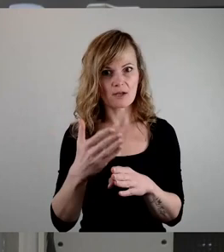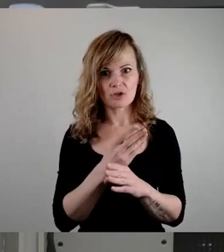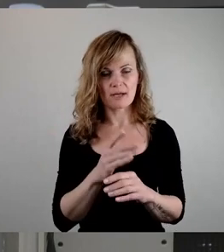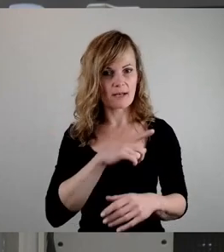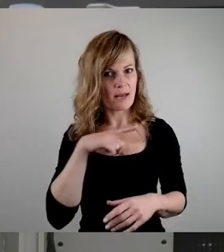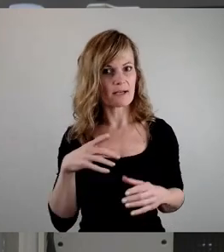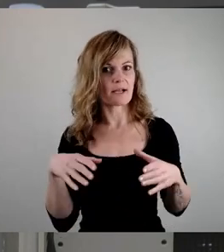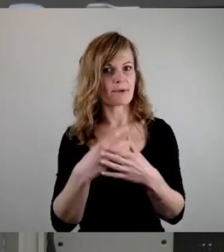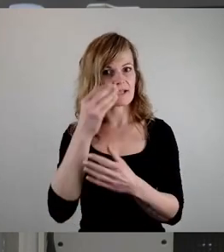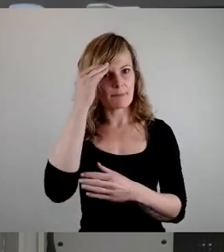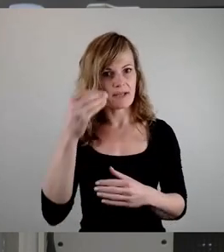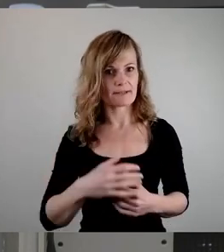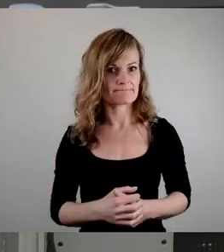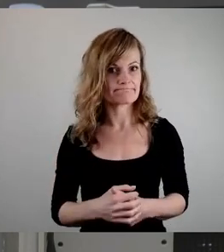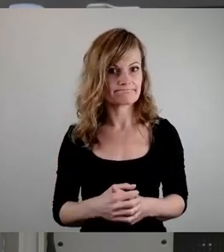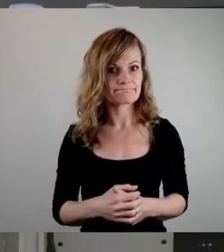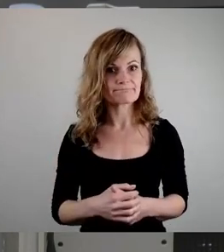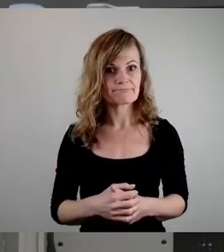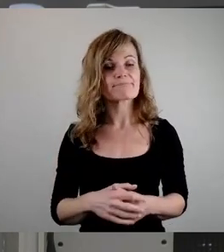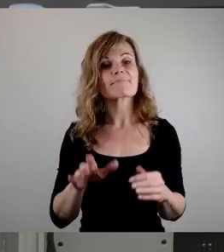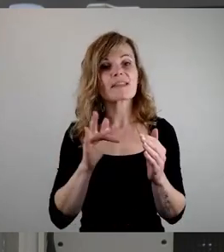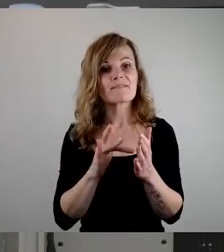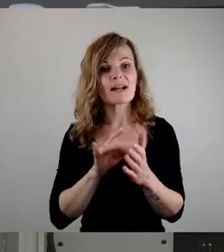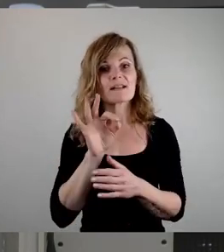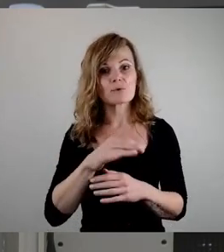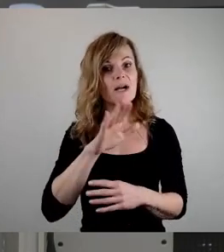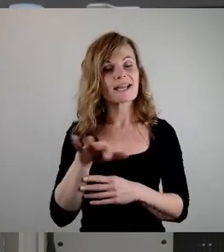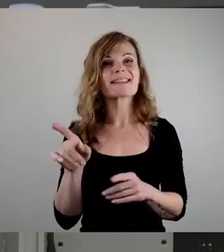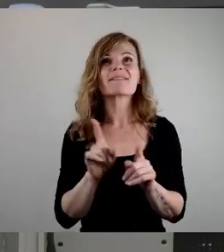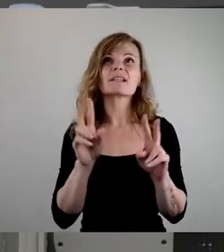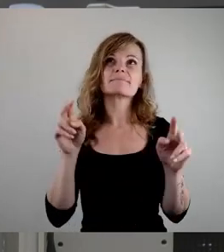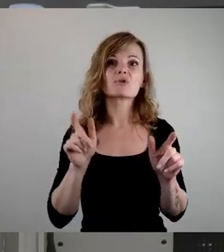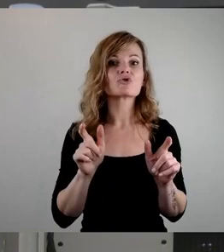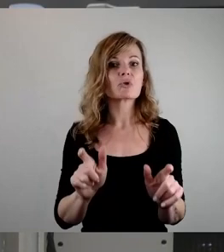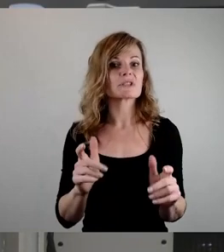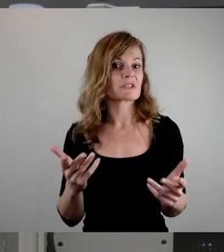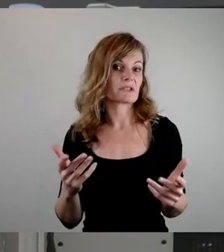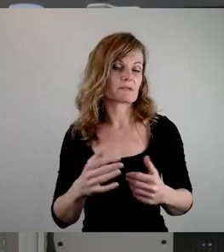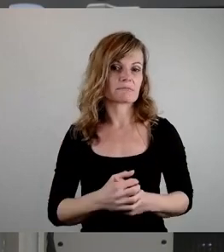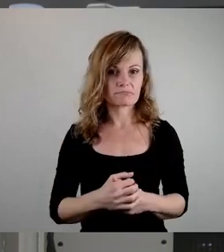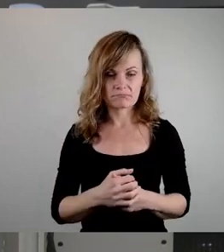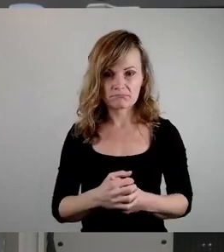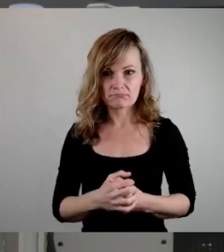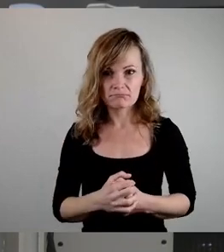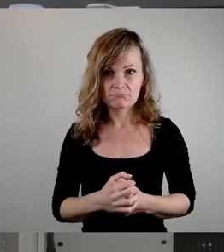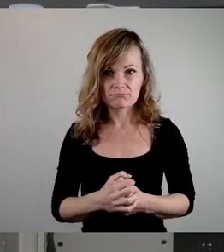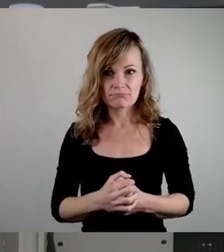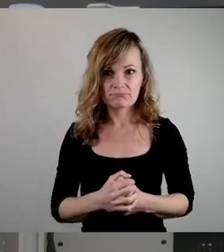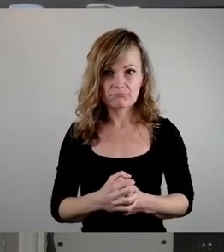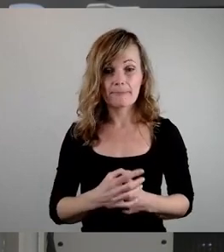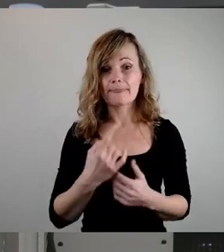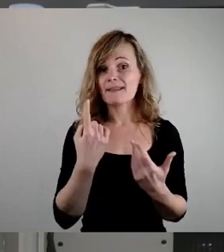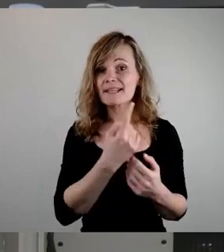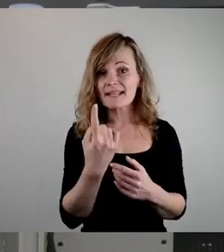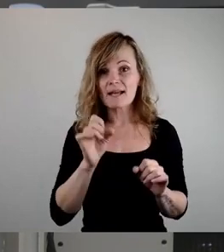entscheiden, weil er auch die Kinder schützt. Denn ich glaube, jeder kann sich gut